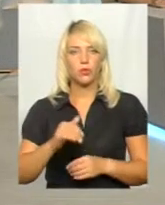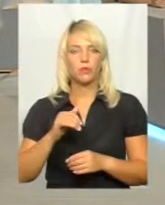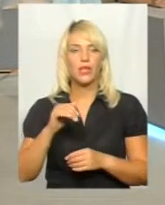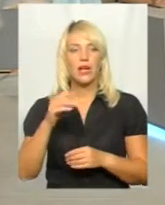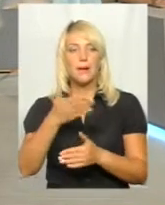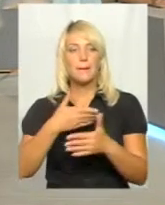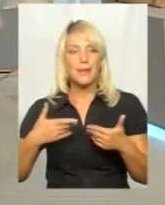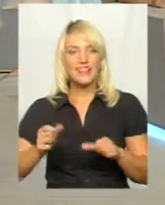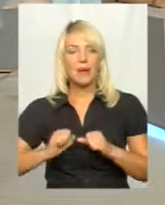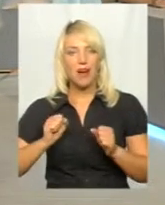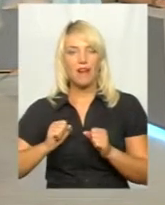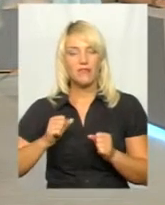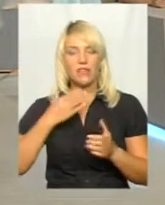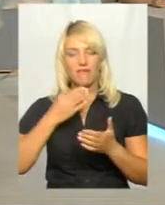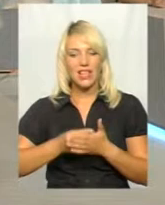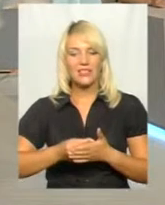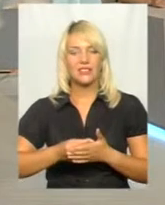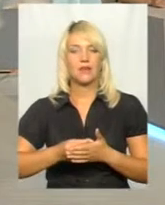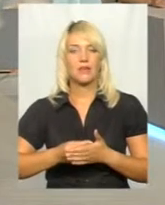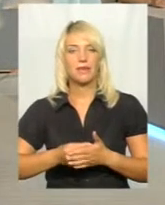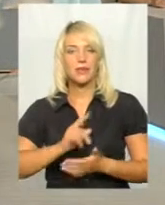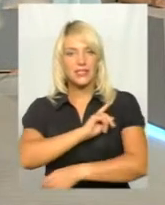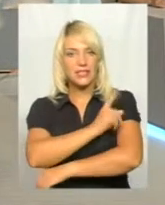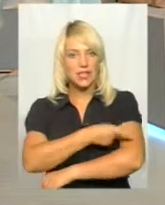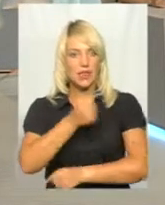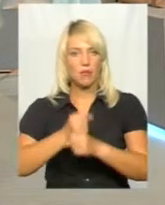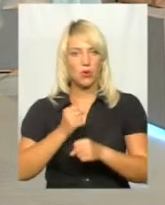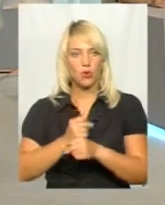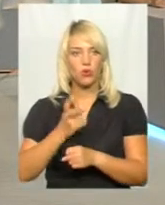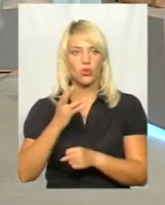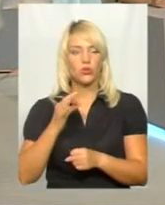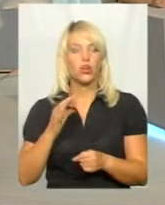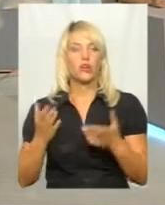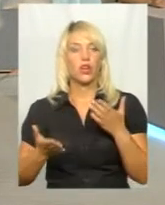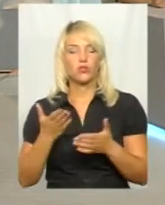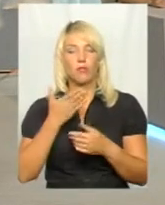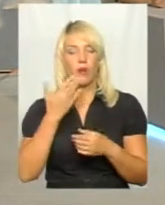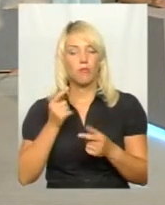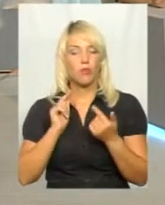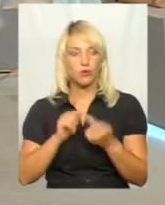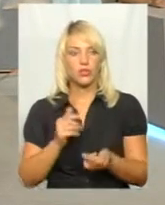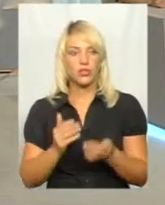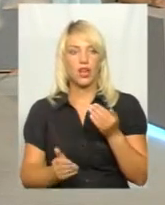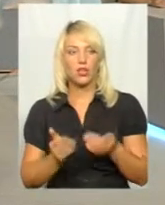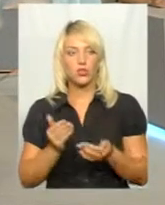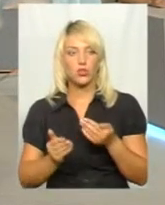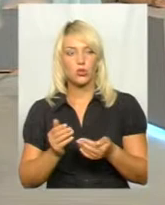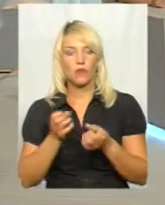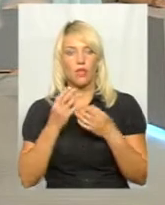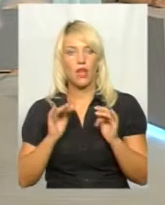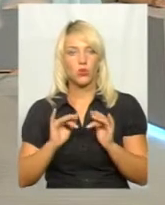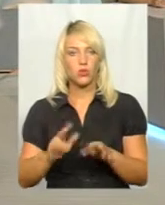силами робити, але нічого не маємо проти, якщо благодійники